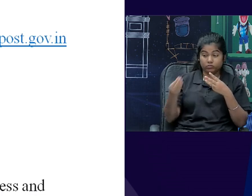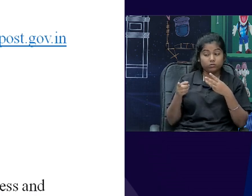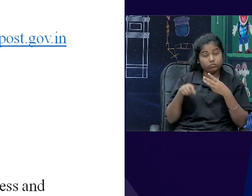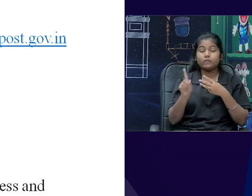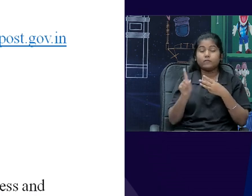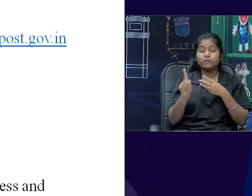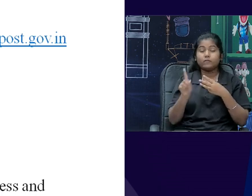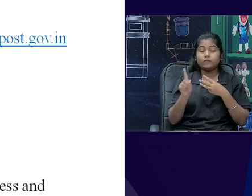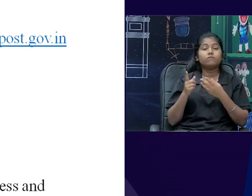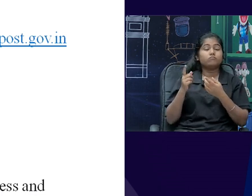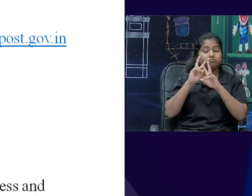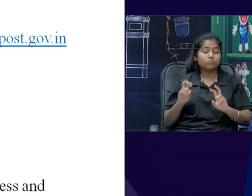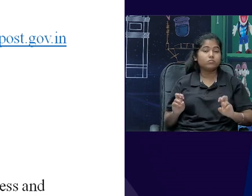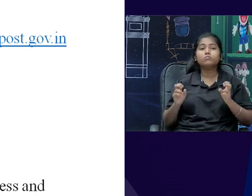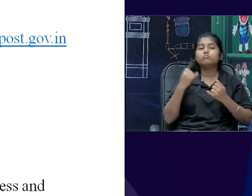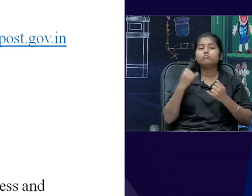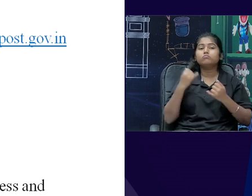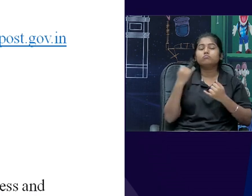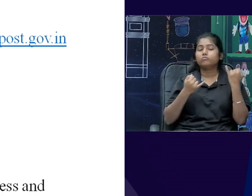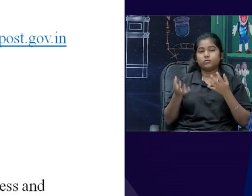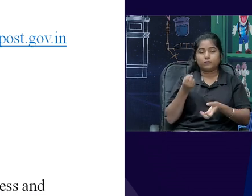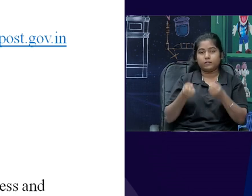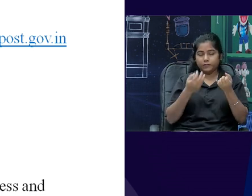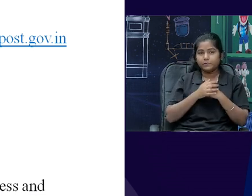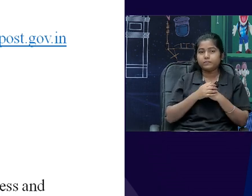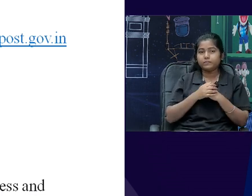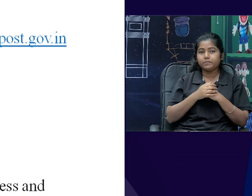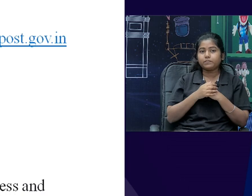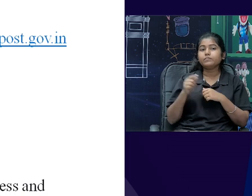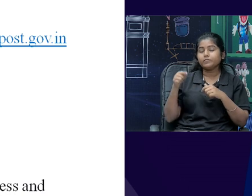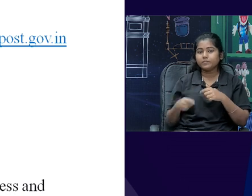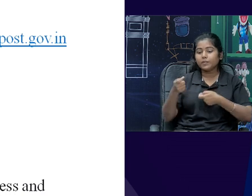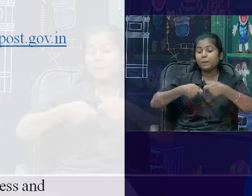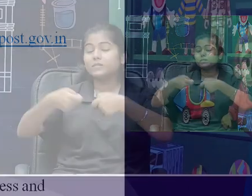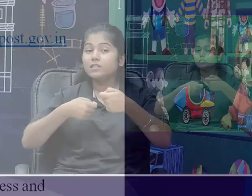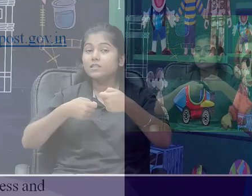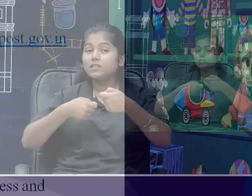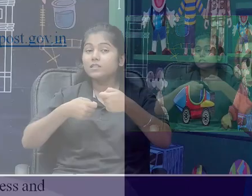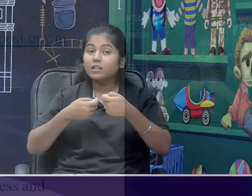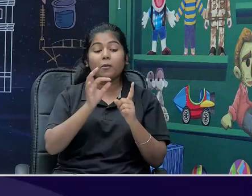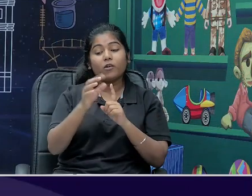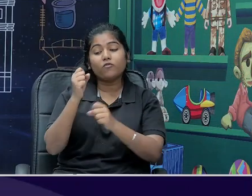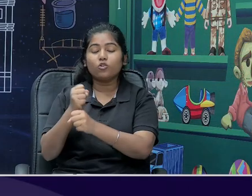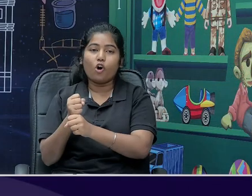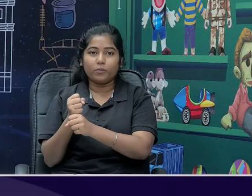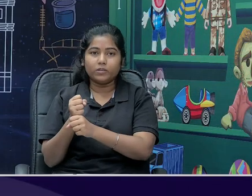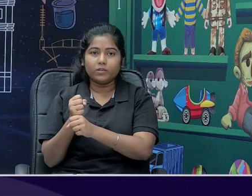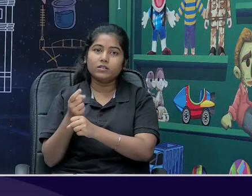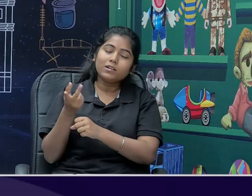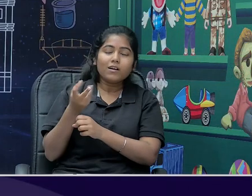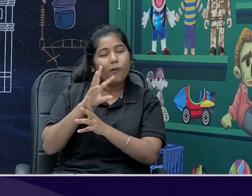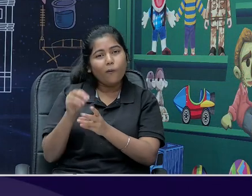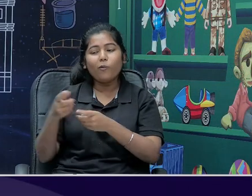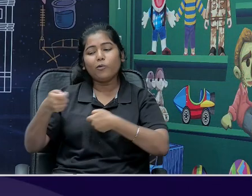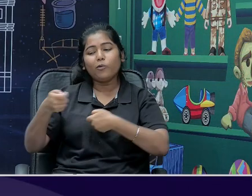की बात इसलिए है क्योंकि यह जो public sector companies है यह भी business ही कर रही है लेकिन वो हमारे welfare के लिए